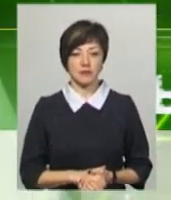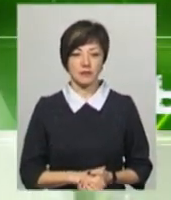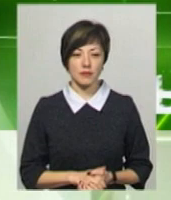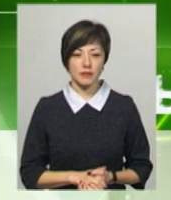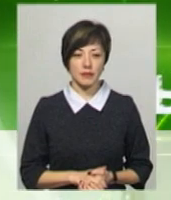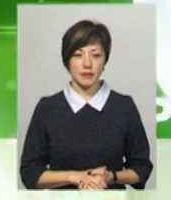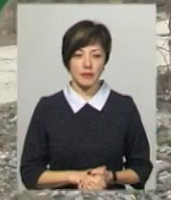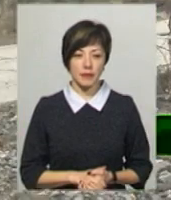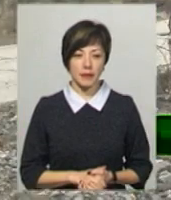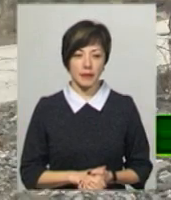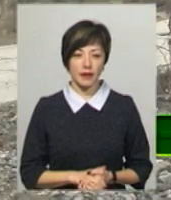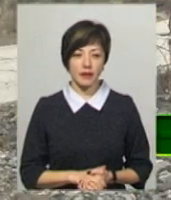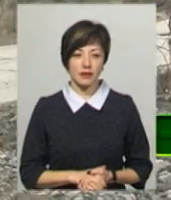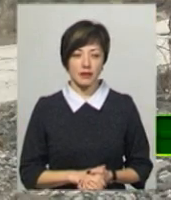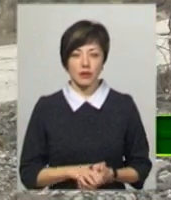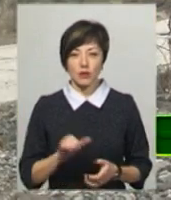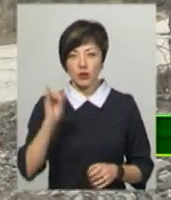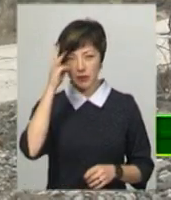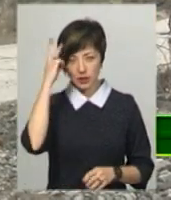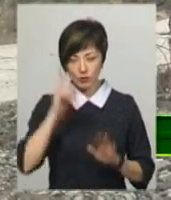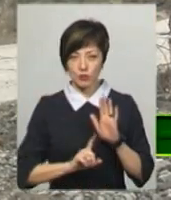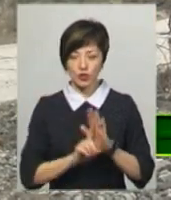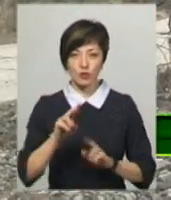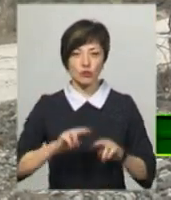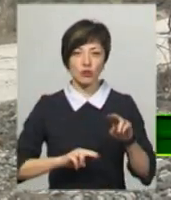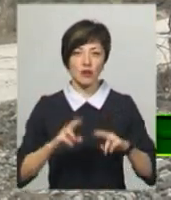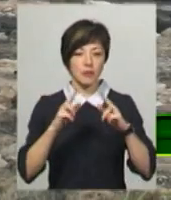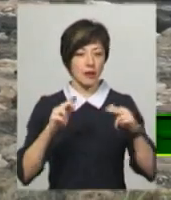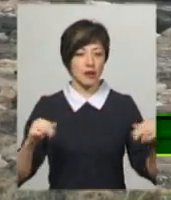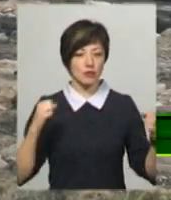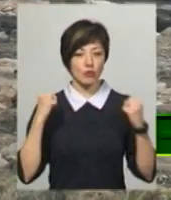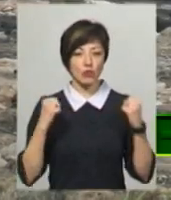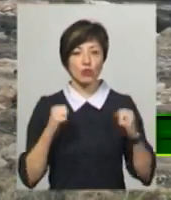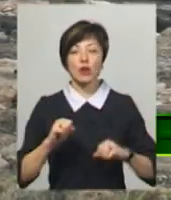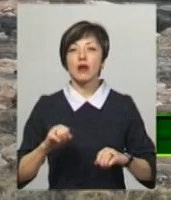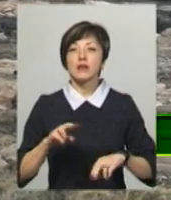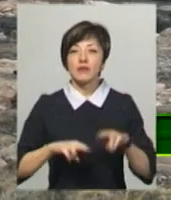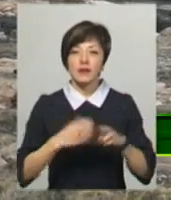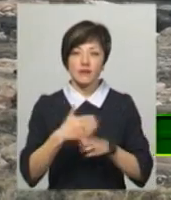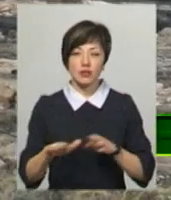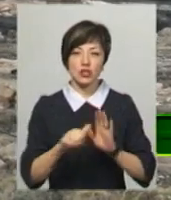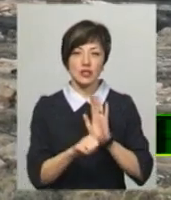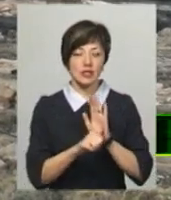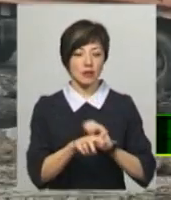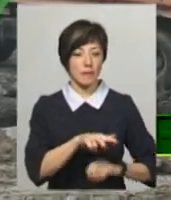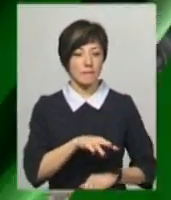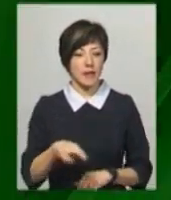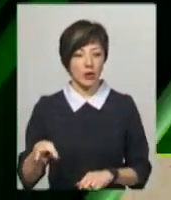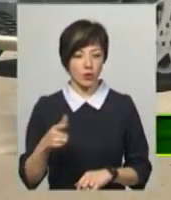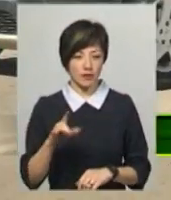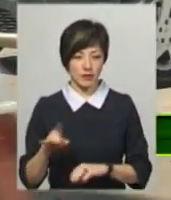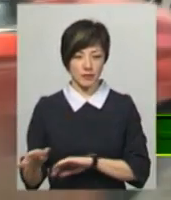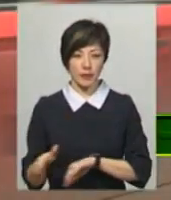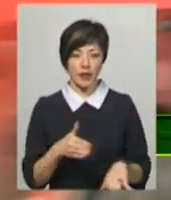Музика У Хмельницькому розпочали будувати палац спорту. На його зведення виділили майже 60 мільйонів гривень.